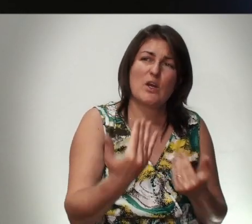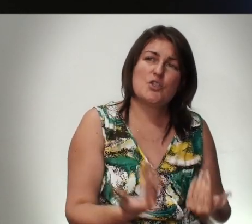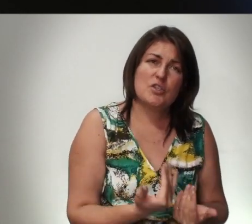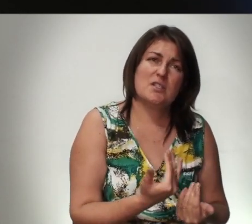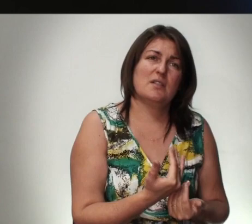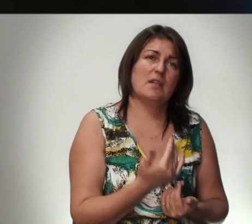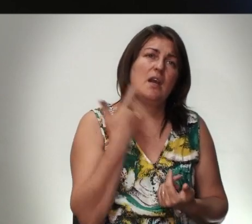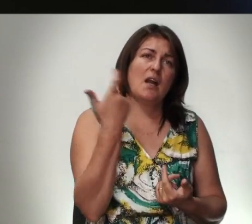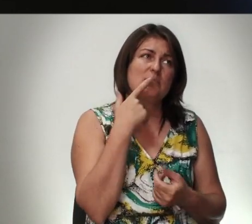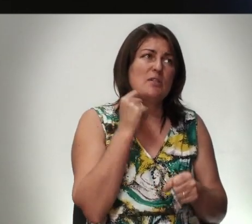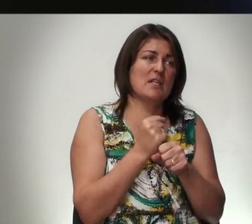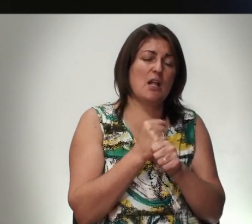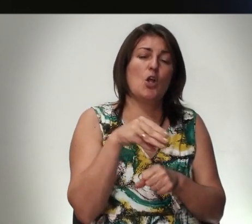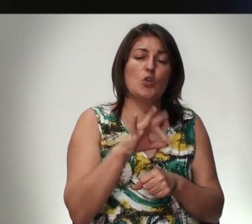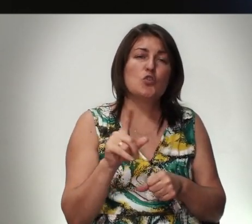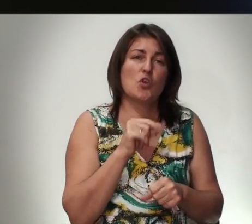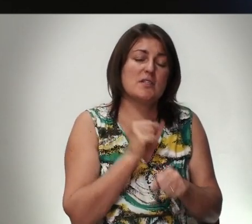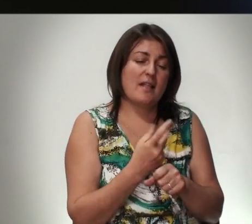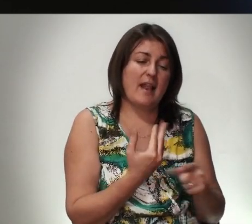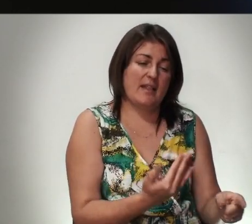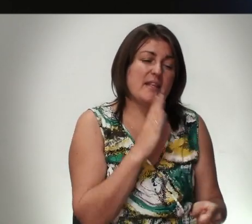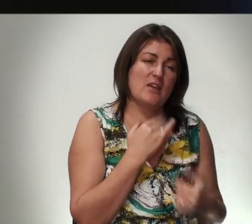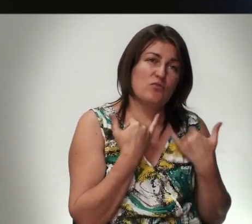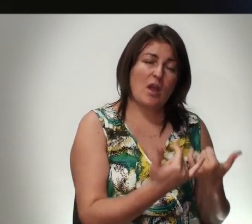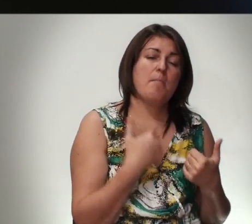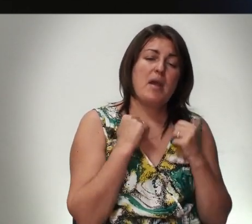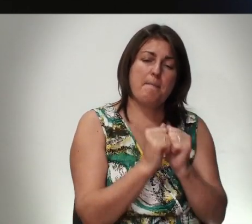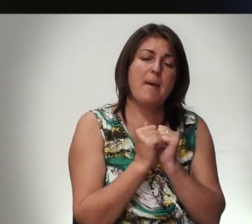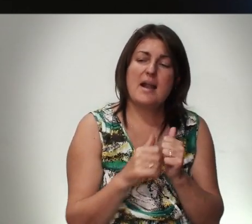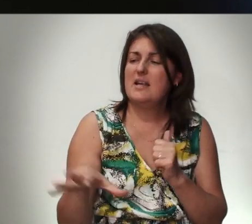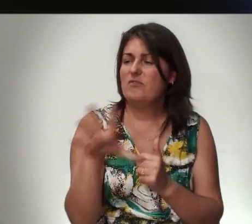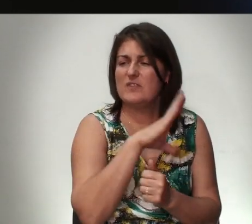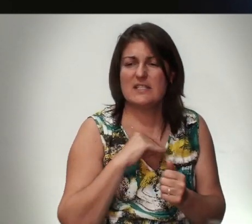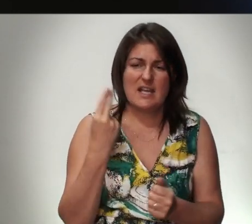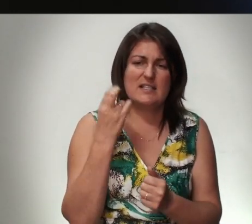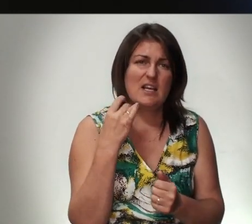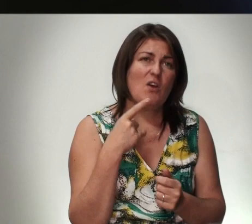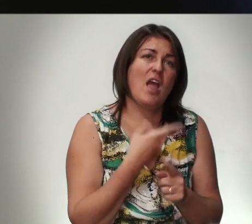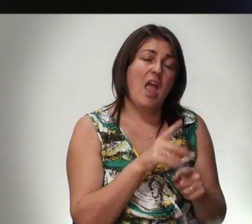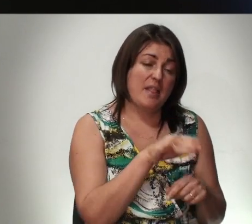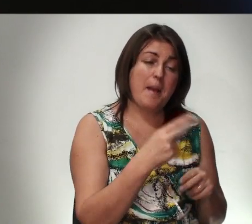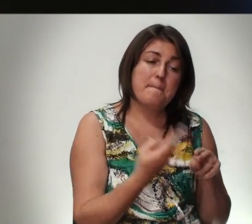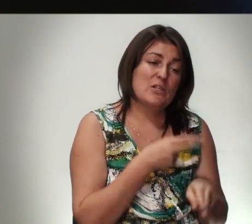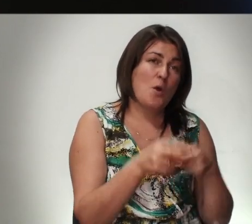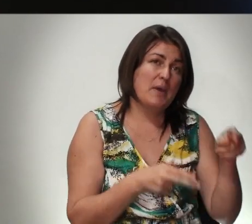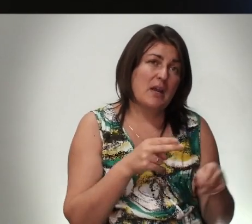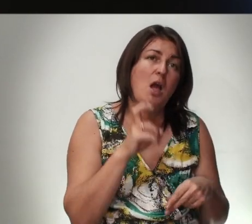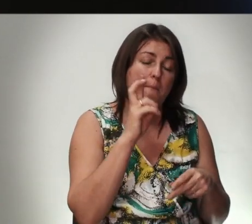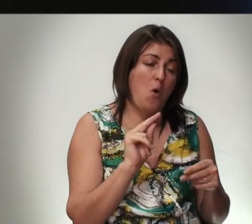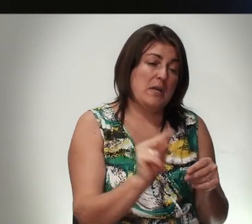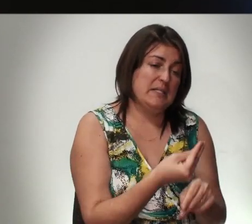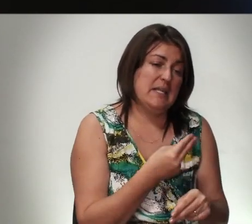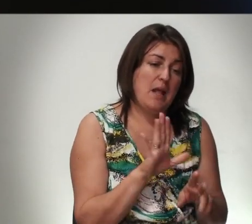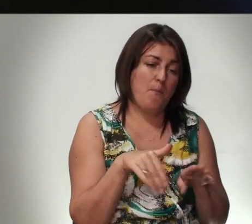Господь Сделает То Что Сделает Для Этой Девочки Мы Молили Всей Церковью И Она Без Операции Бог И